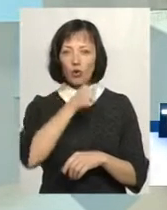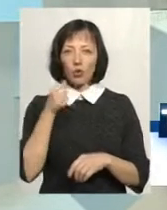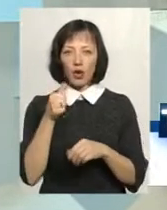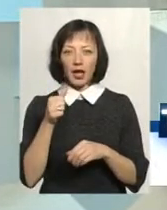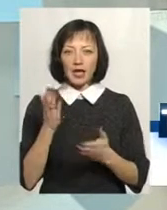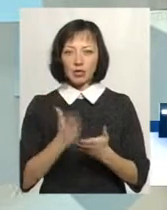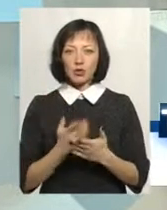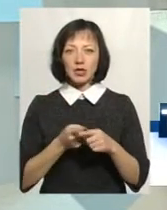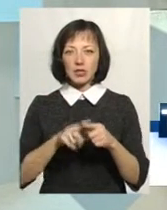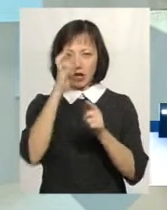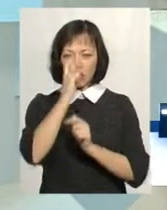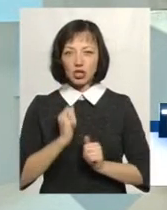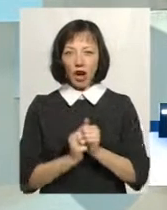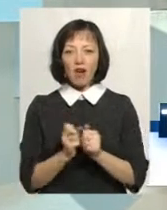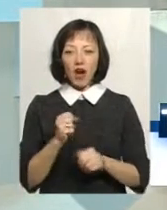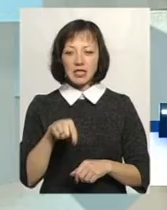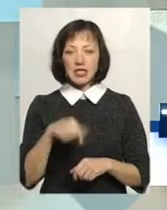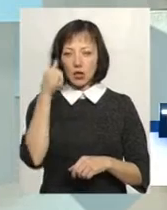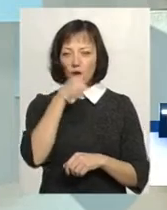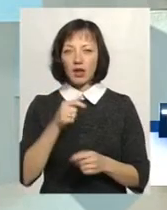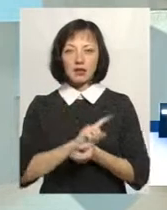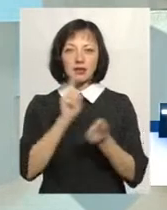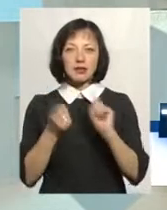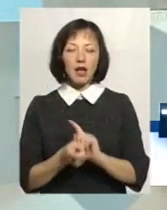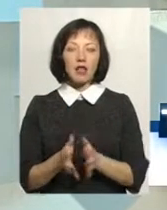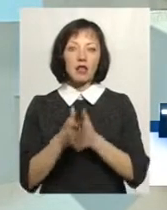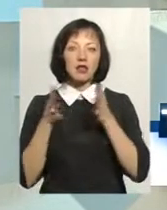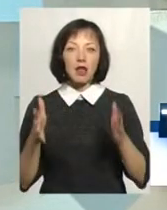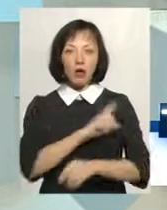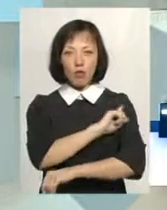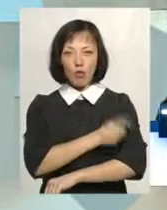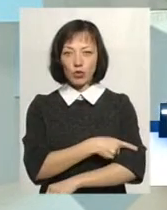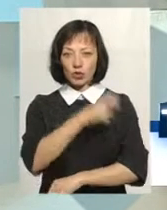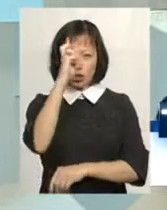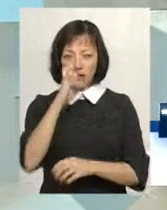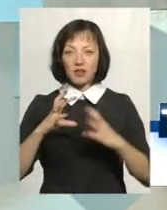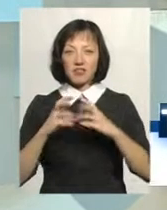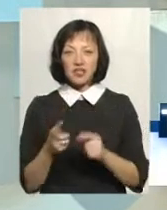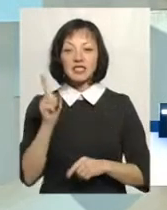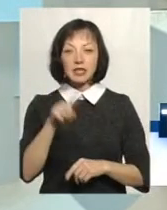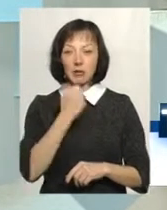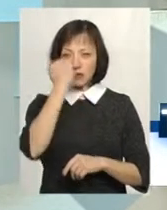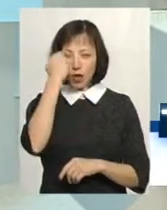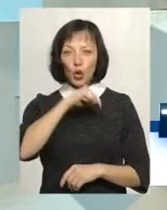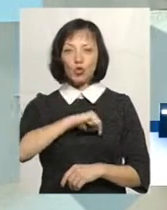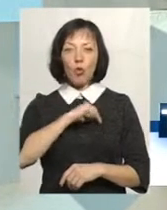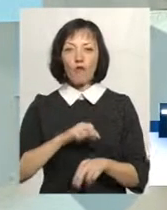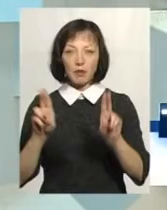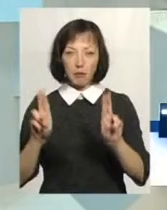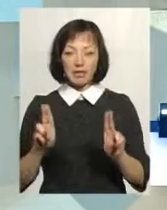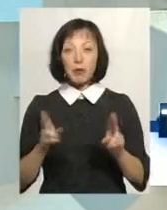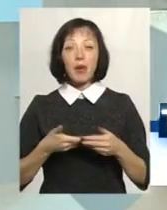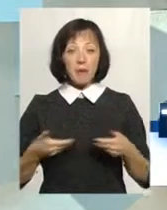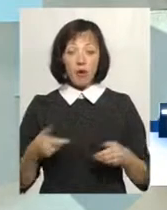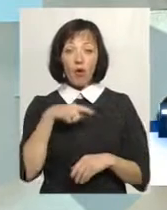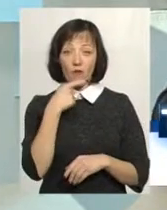-навсього існує ця держава, а за ці роки вона стала наймогутнішою державою у світі, саме завдяки духовним принципам. І тому ми